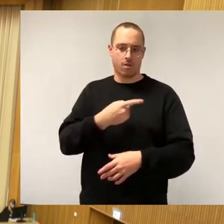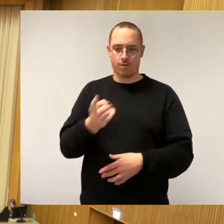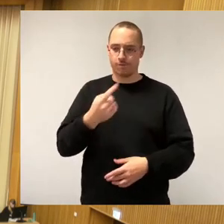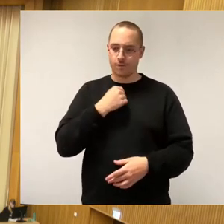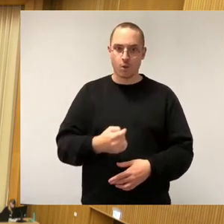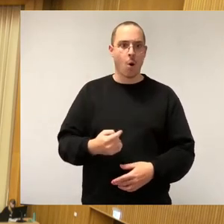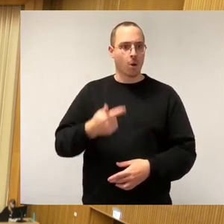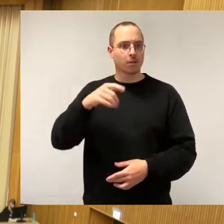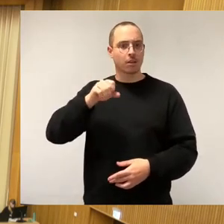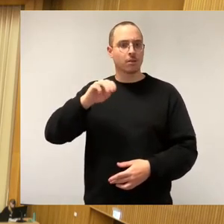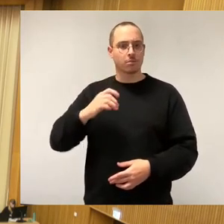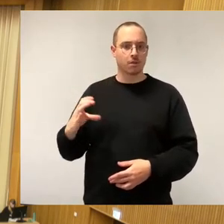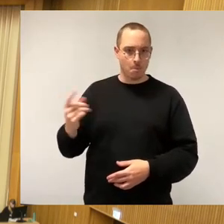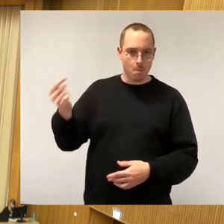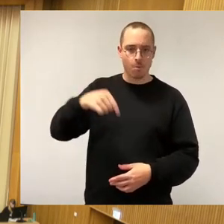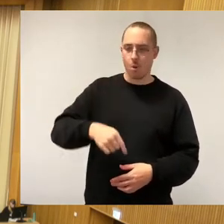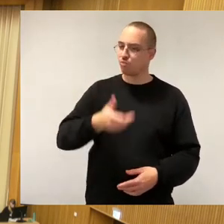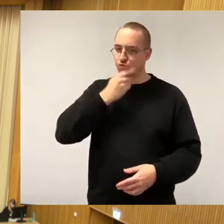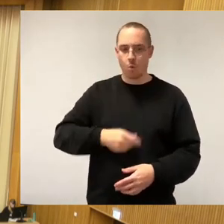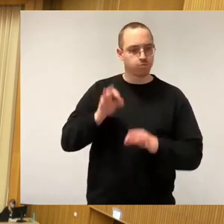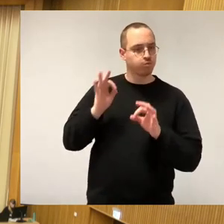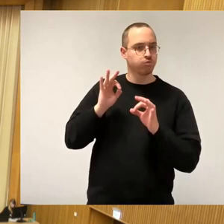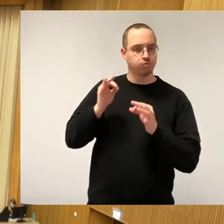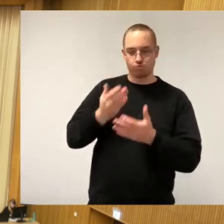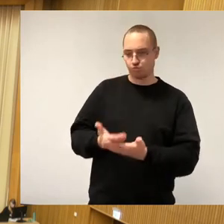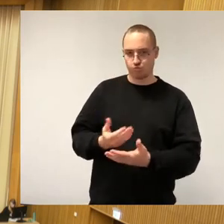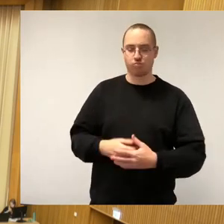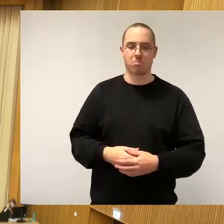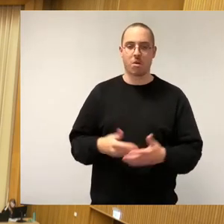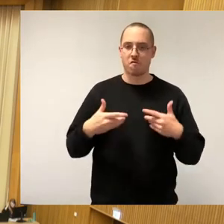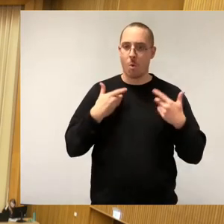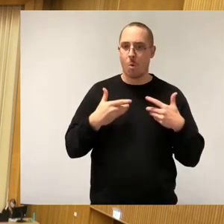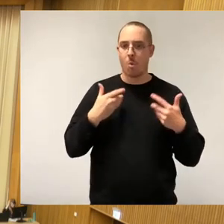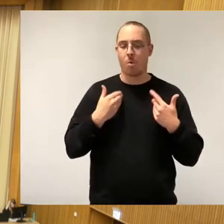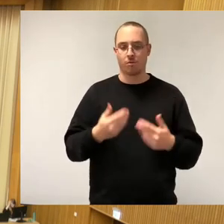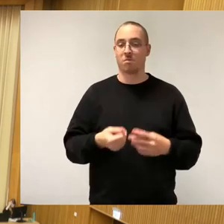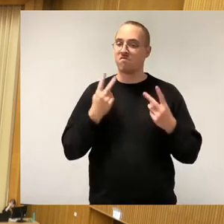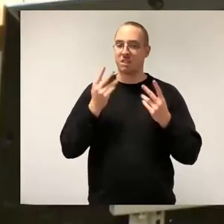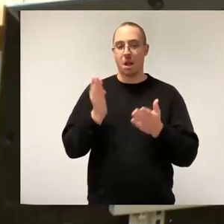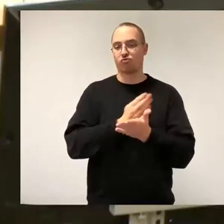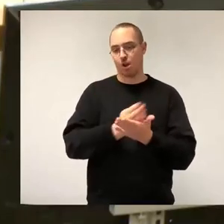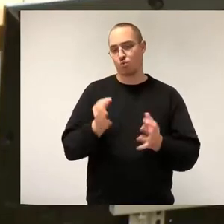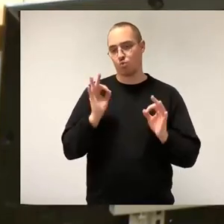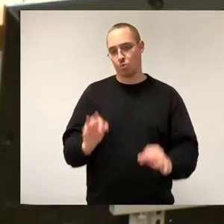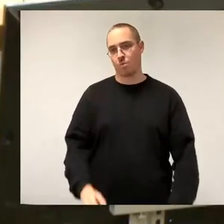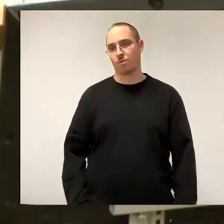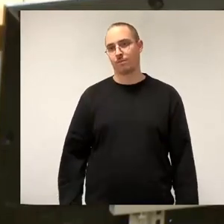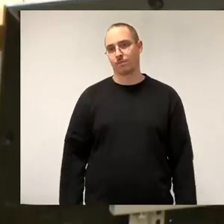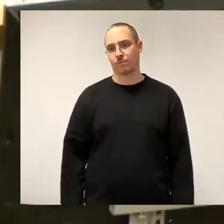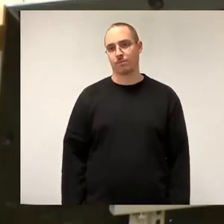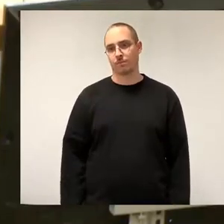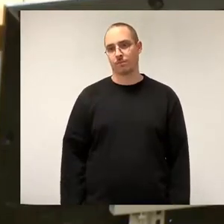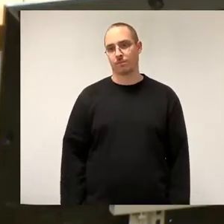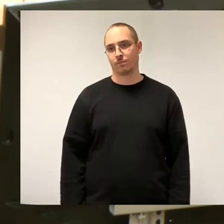TSMC in Dresden als eine wichtige geopolitische Entscheidung, die Entwicklungs und Produktionsstandorte aus